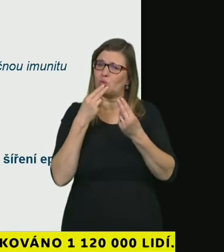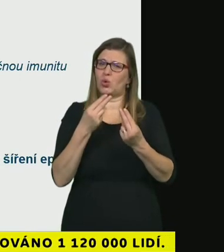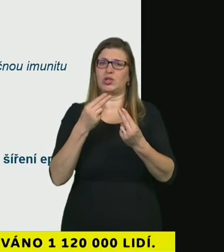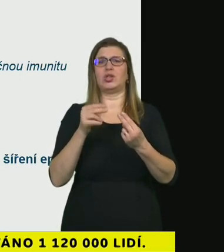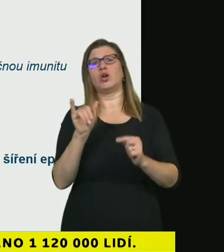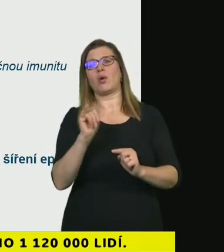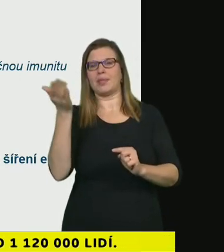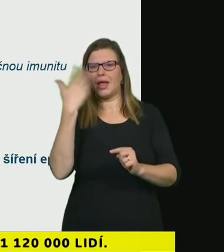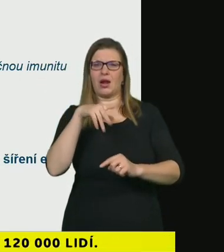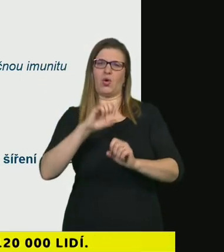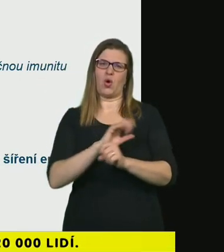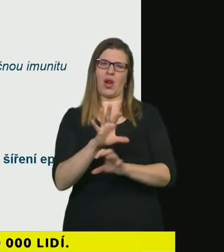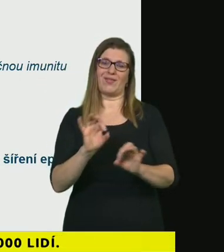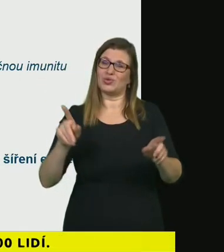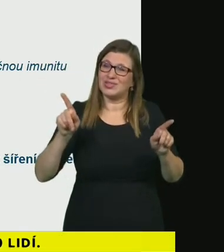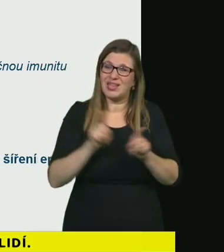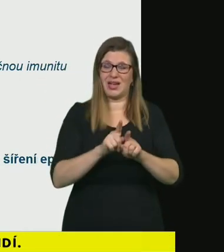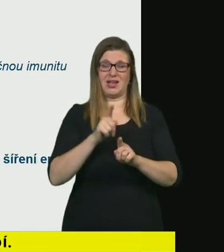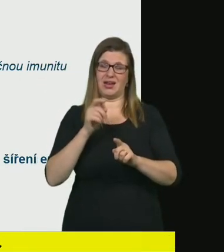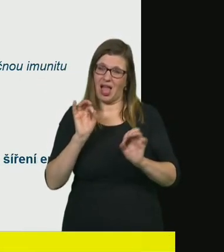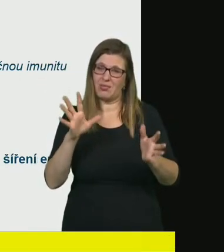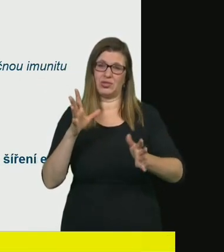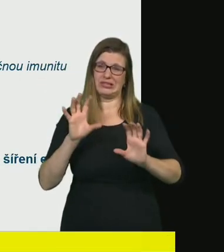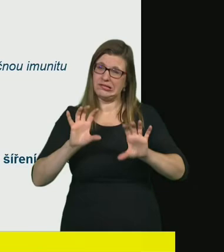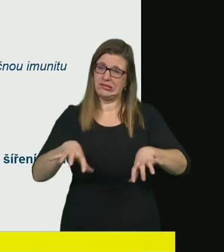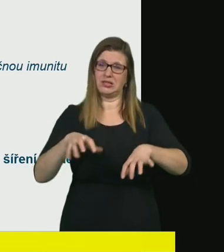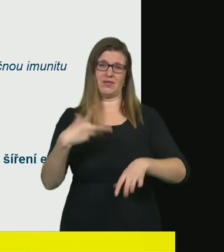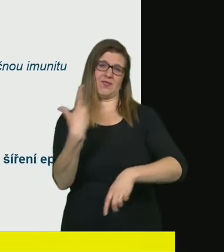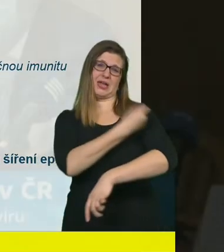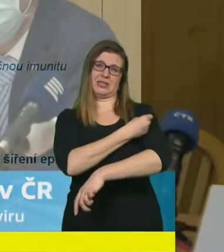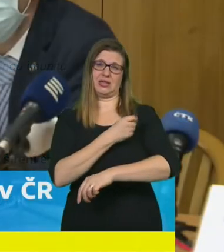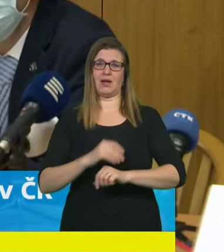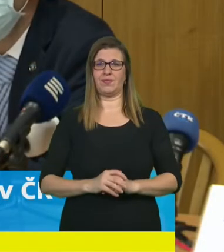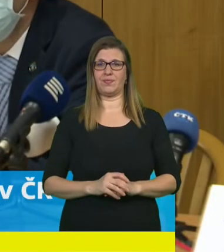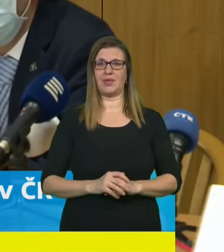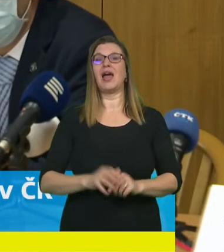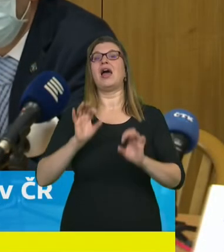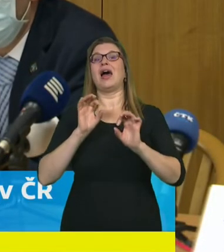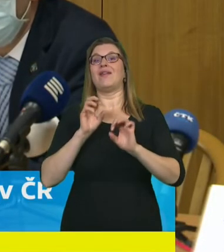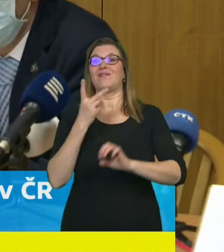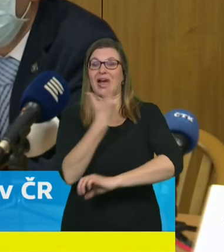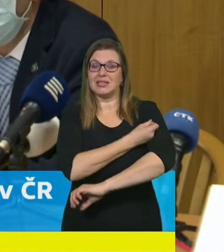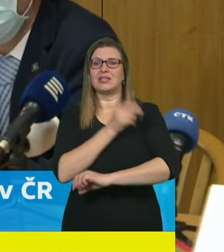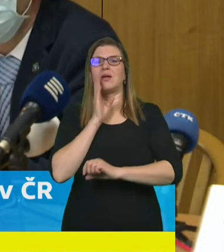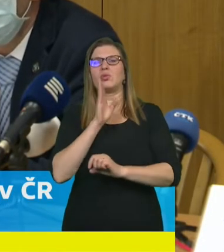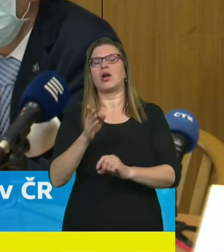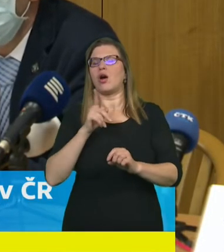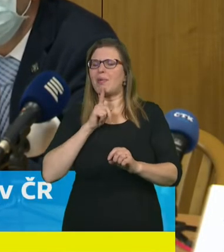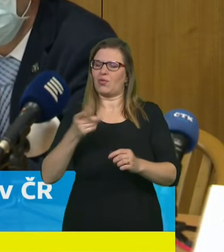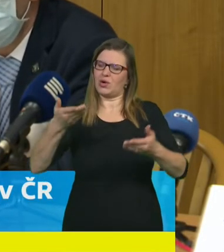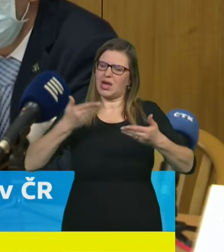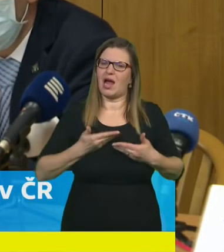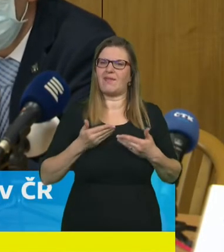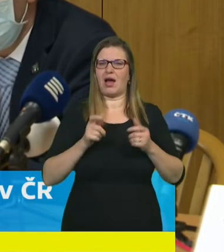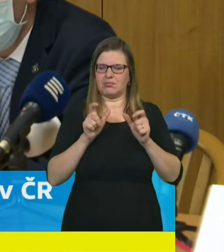cesta jak dlouhodobě zastavit šíření viru vakcína nezničí virus ale dostane ho pod